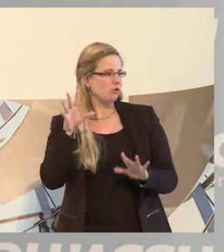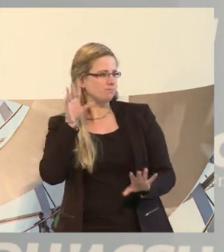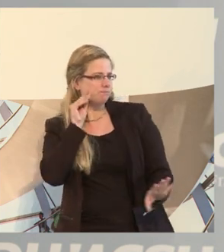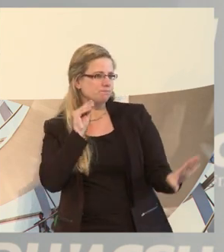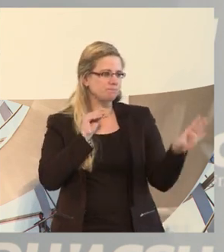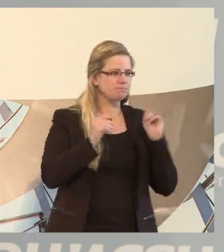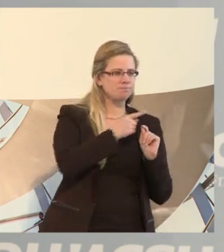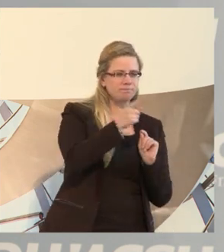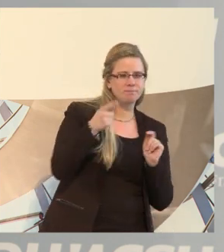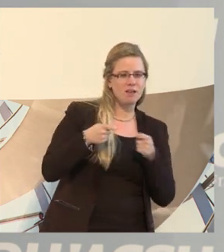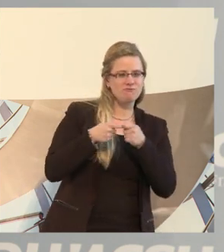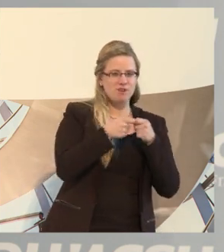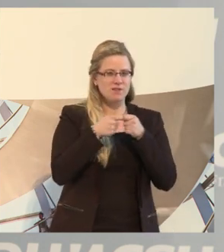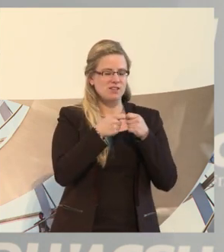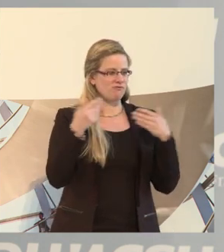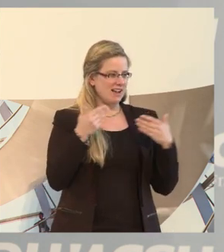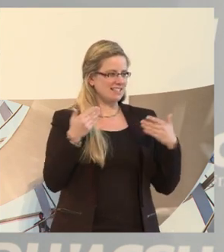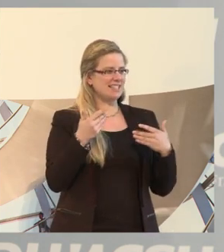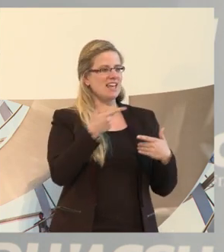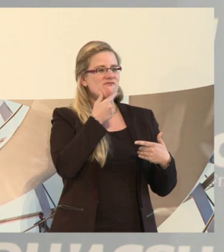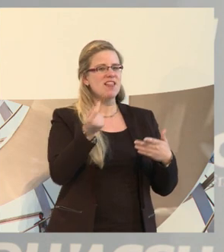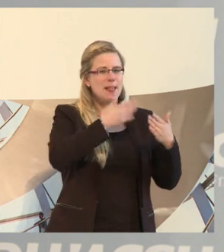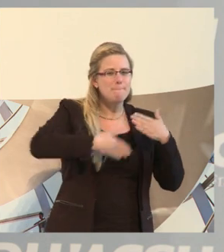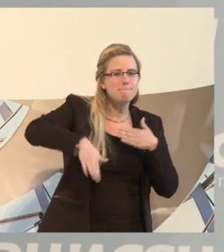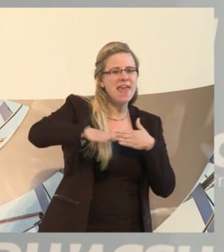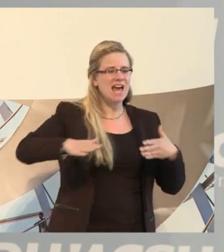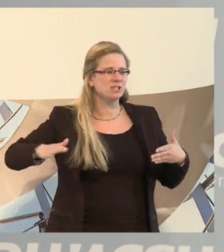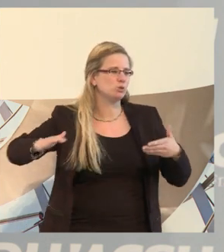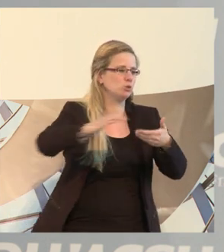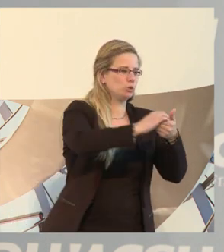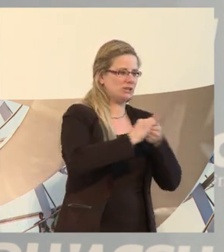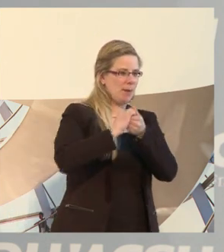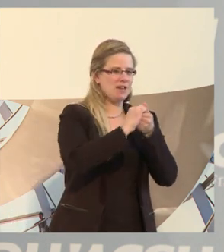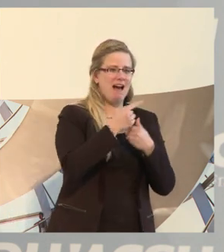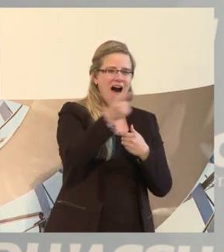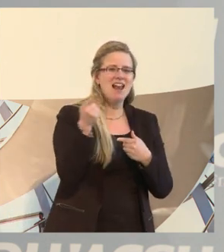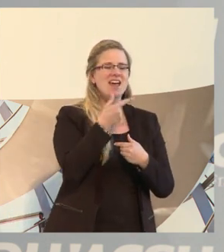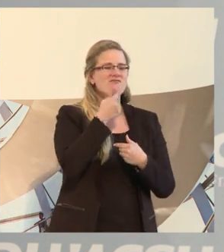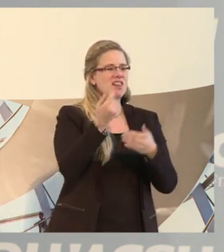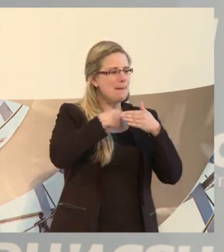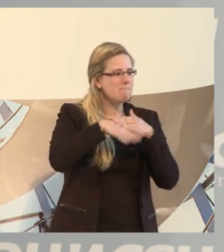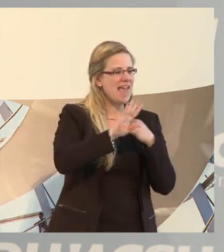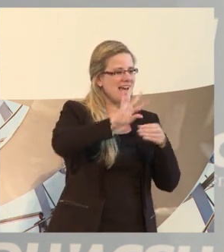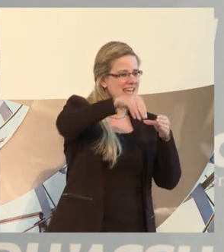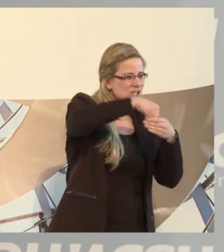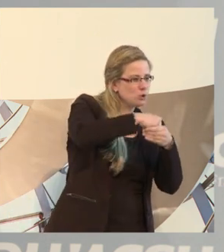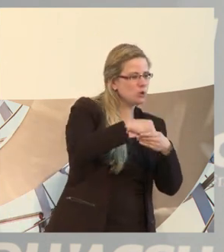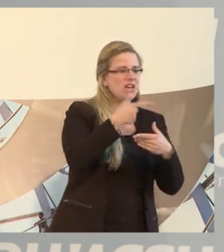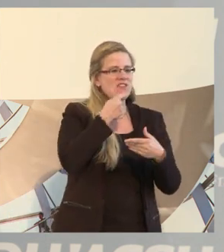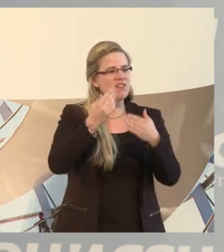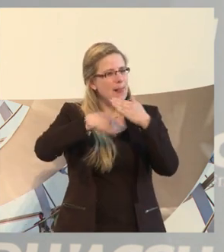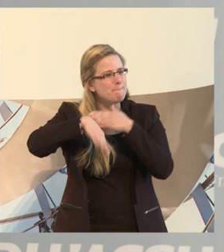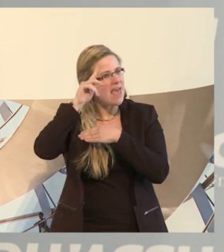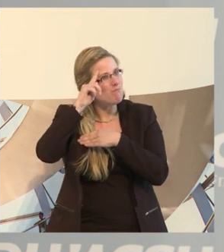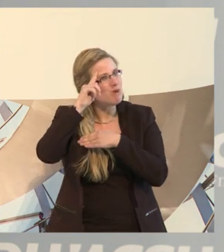verbindet, nämlich wir alle wollen mehr Miteinander, wir alle wollen mehr Inklusion und wir alle wollen mehr von dem Bewusstsein, dass